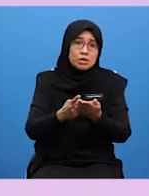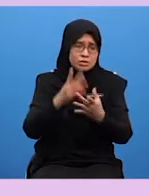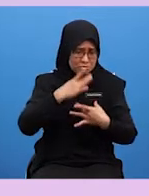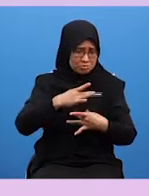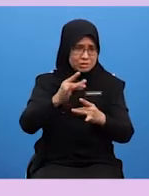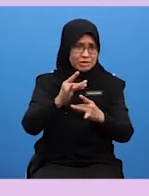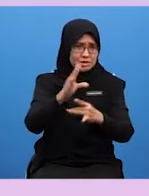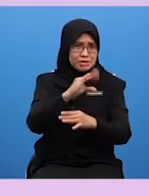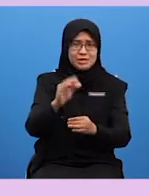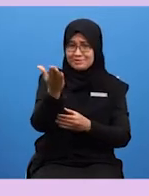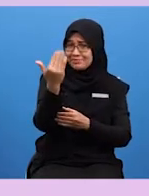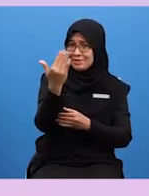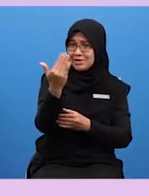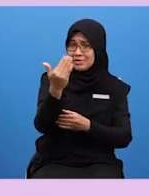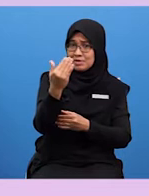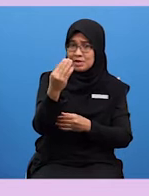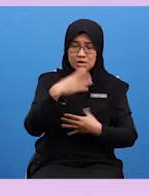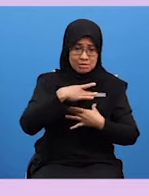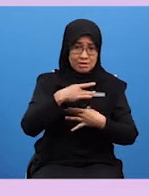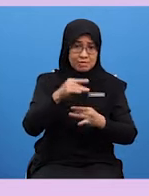berupaya menarik minat pembeli